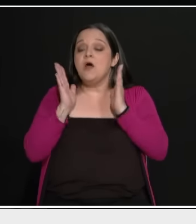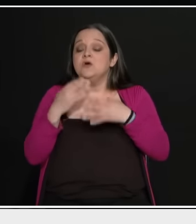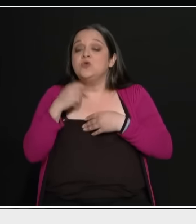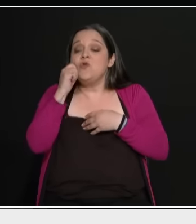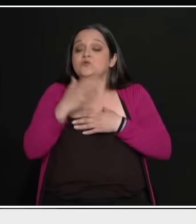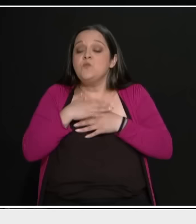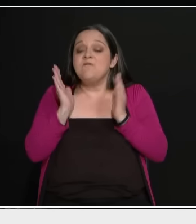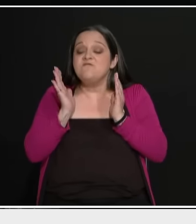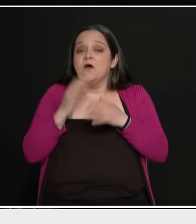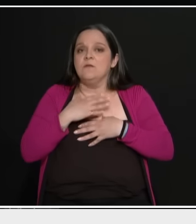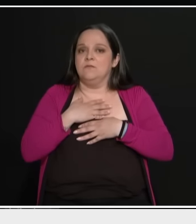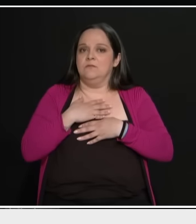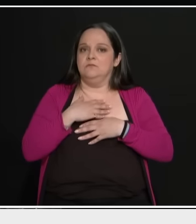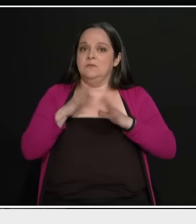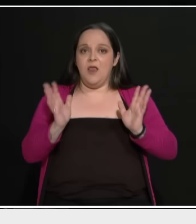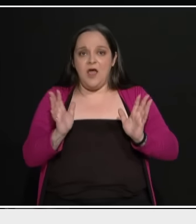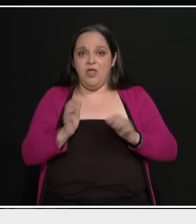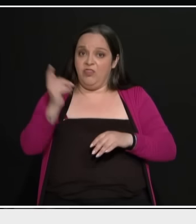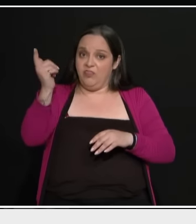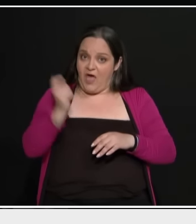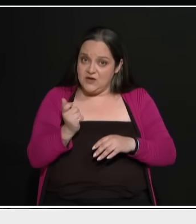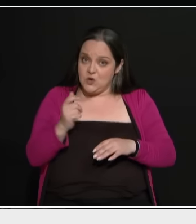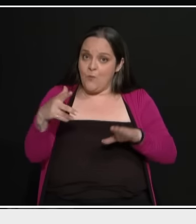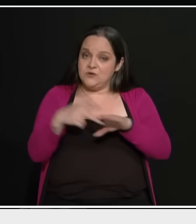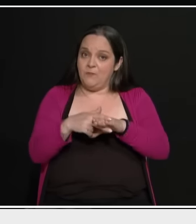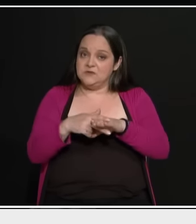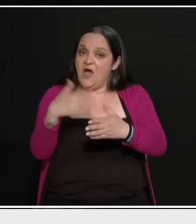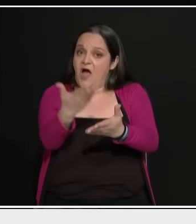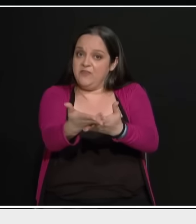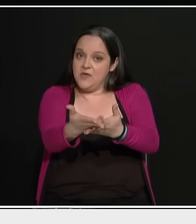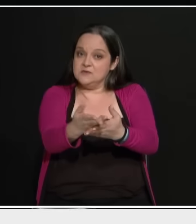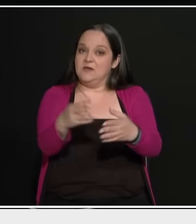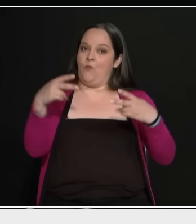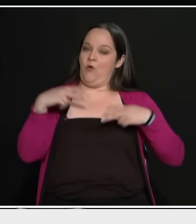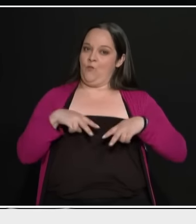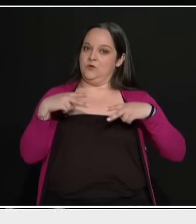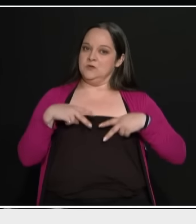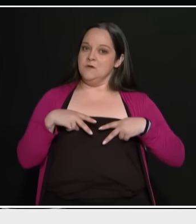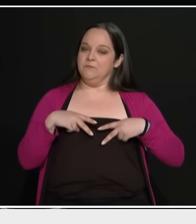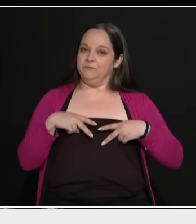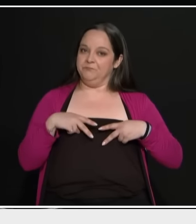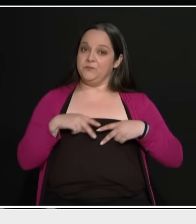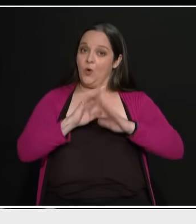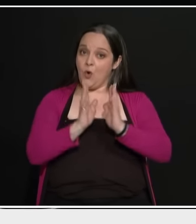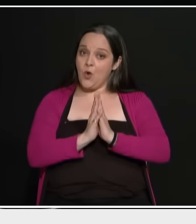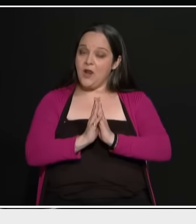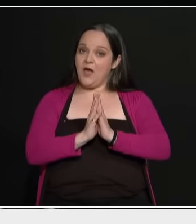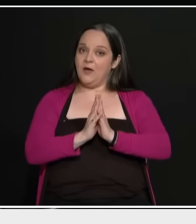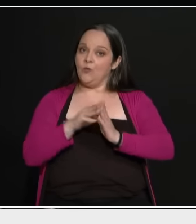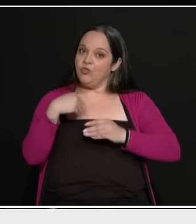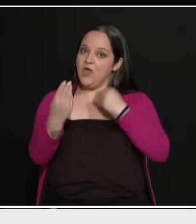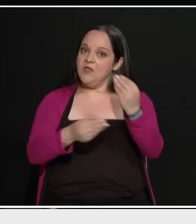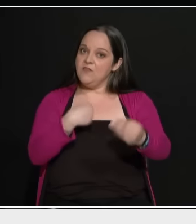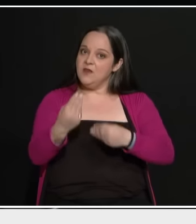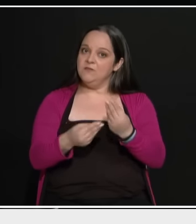δάνεια από τις τράπεζες, θέλει άδειες από τα υπουργεία. Όλα αυτά που του παρέχει το κράτος δεν θα τον έχει